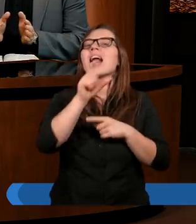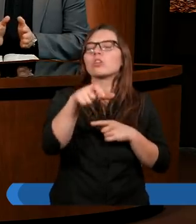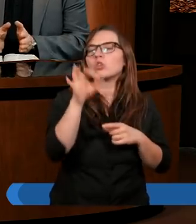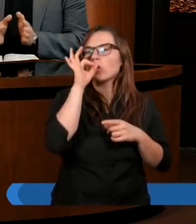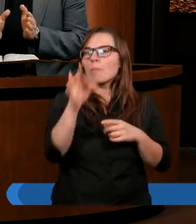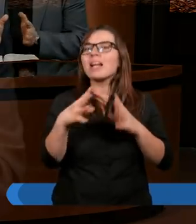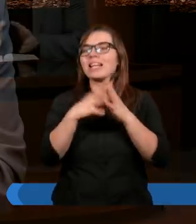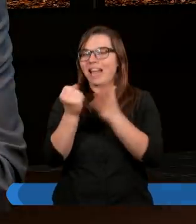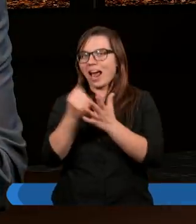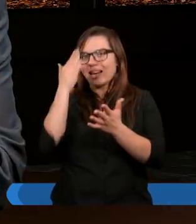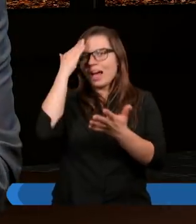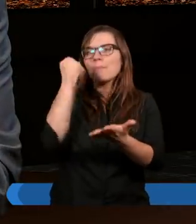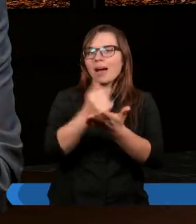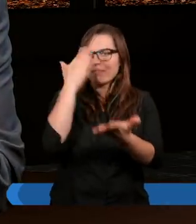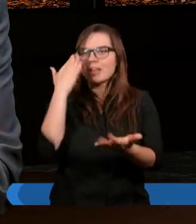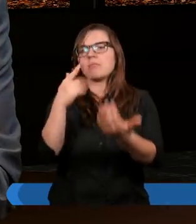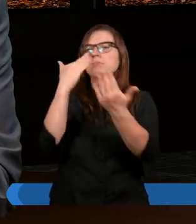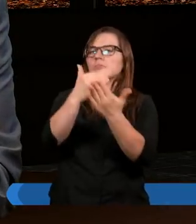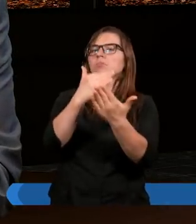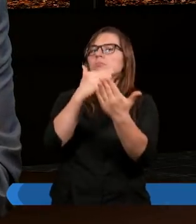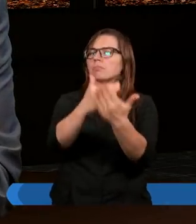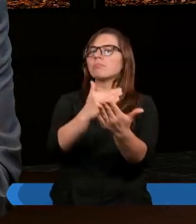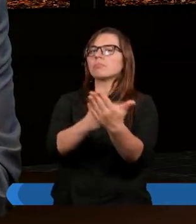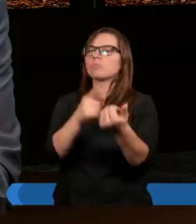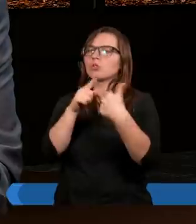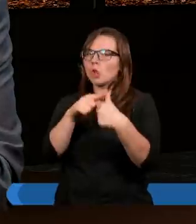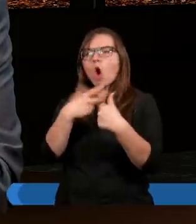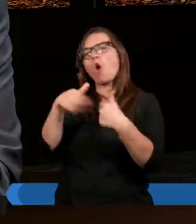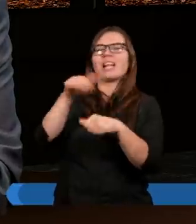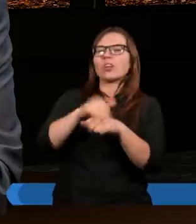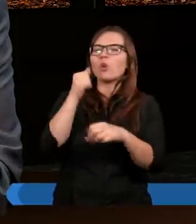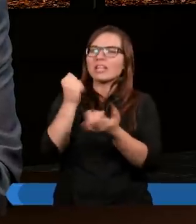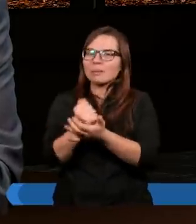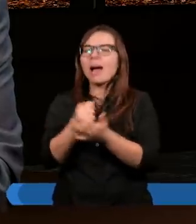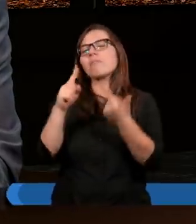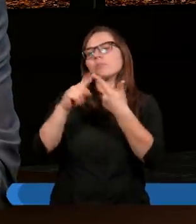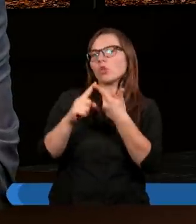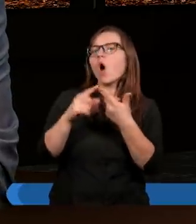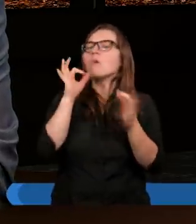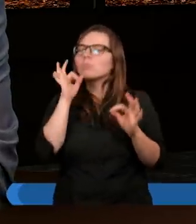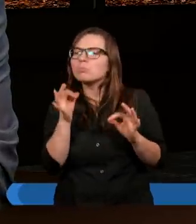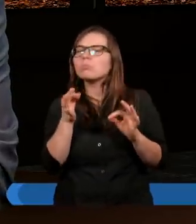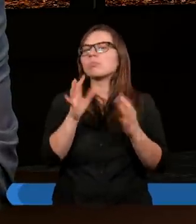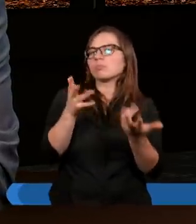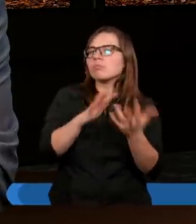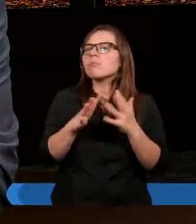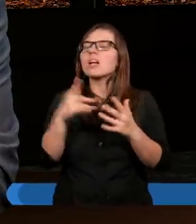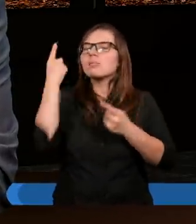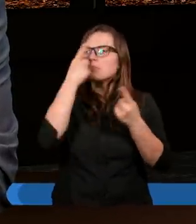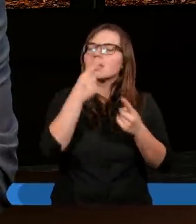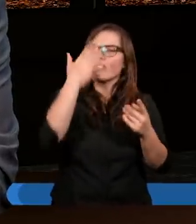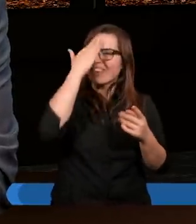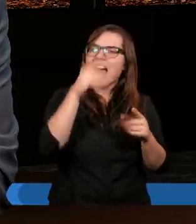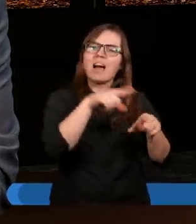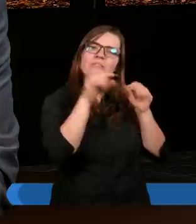Znam zakon, znam prawo, to wiem. Kiedy postępuję zgodnie z prawem, to jest wszystko okej. Kiedy postępuję niezgodnie z prawem, aha,